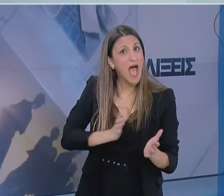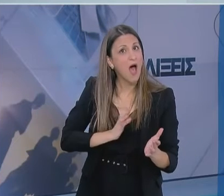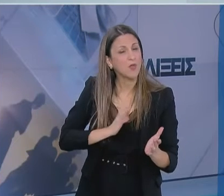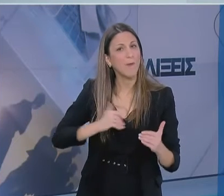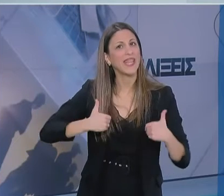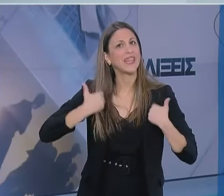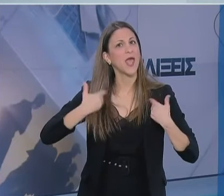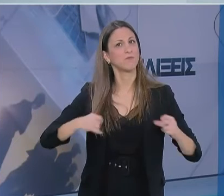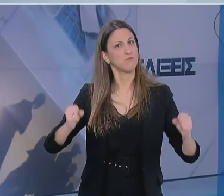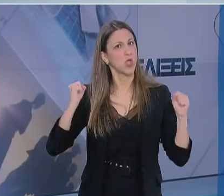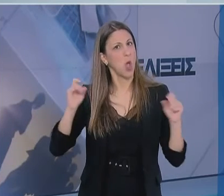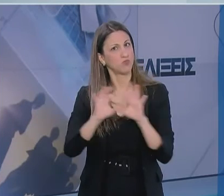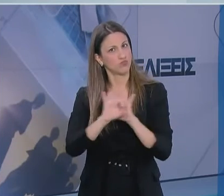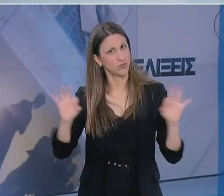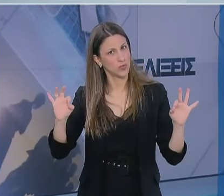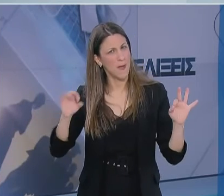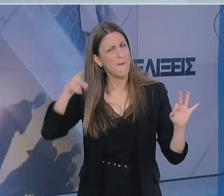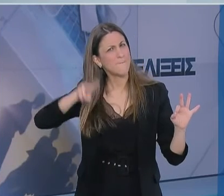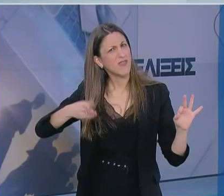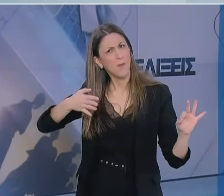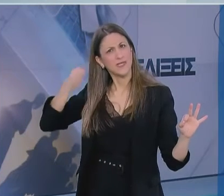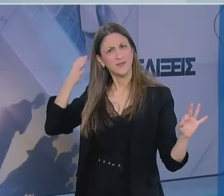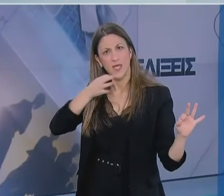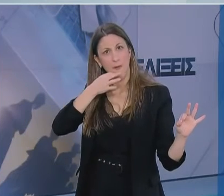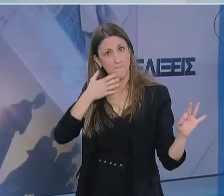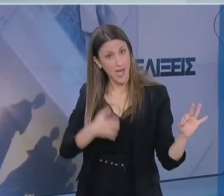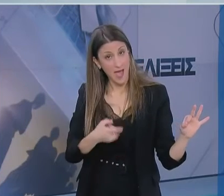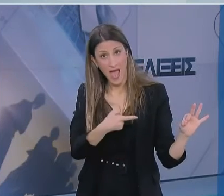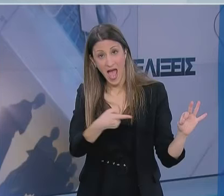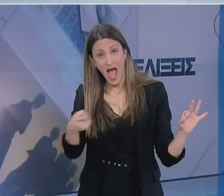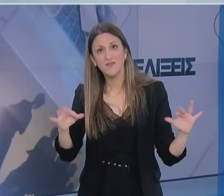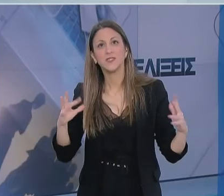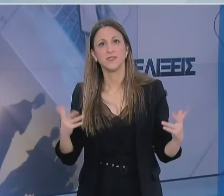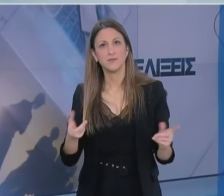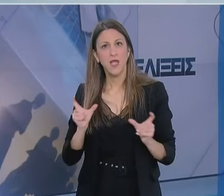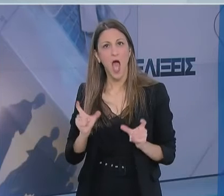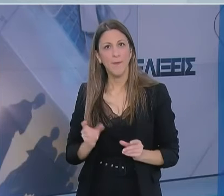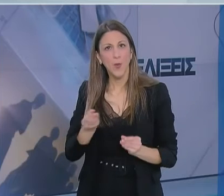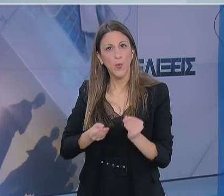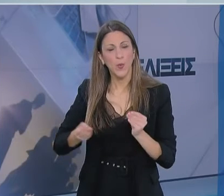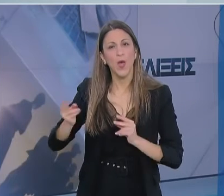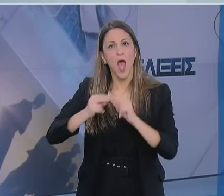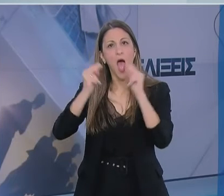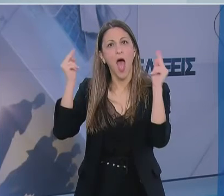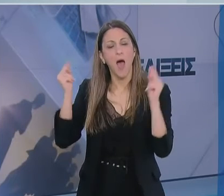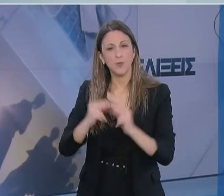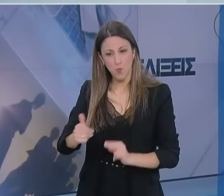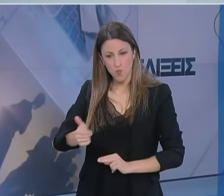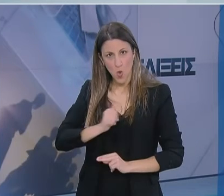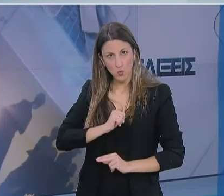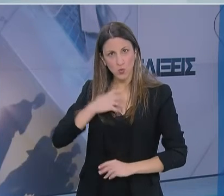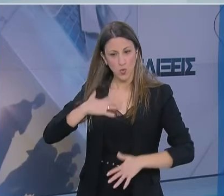που σας είπα πριν δύο μέρες έχουν μια αυξημένη ενεργοποίηση του αμυντικού του συστήματος μια